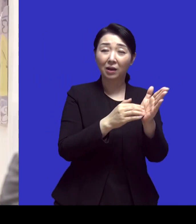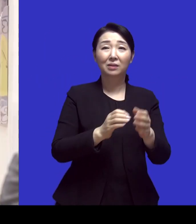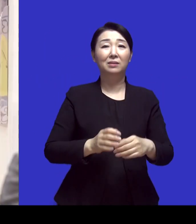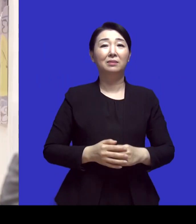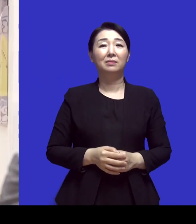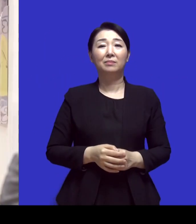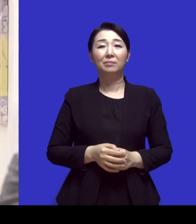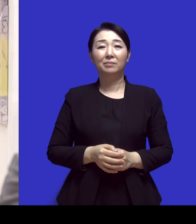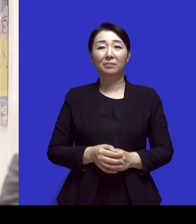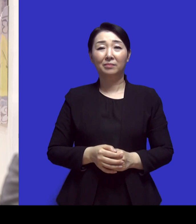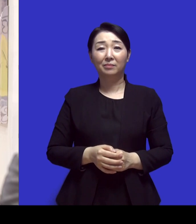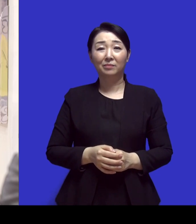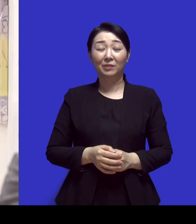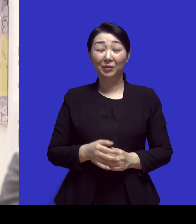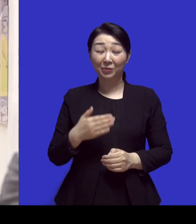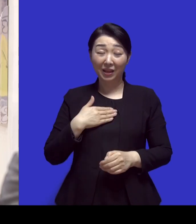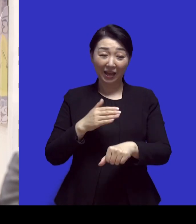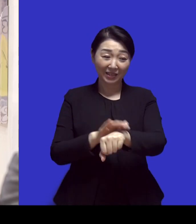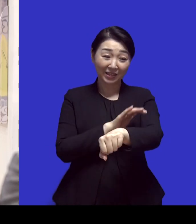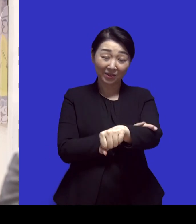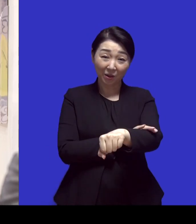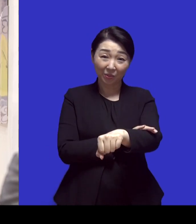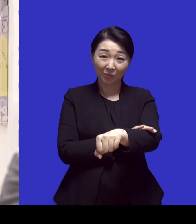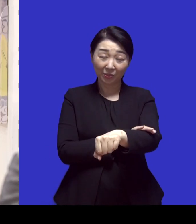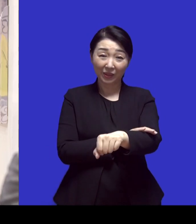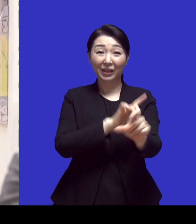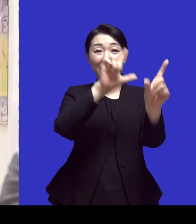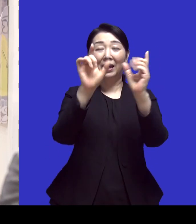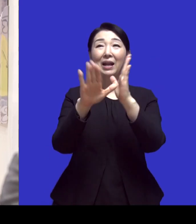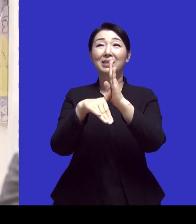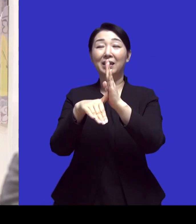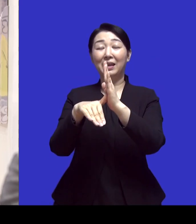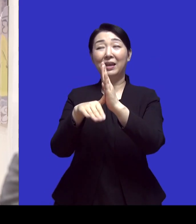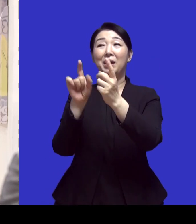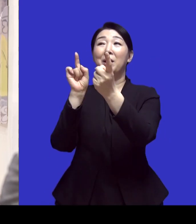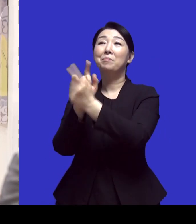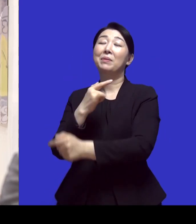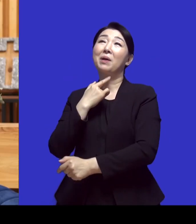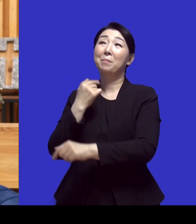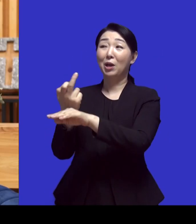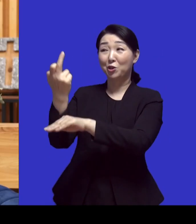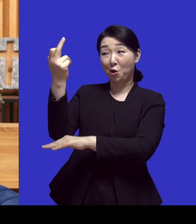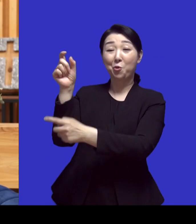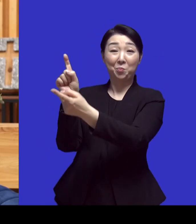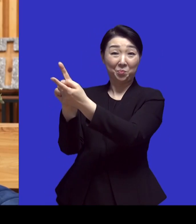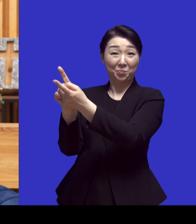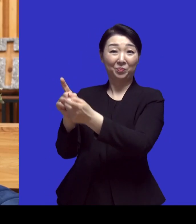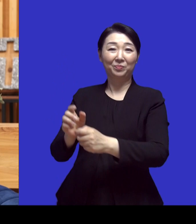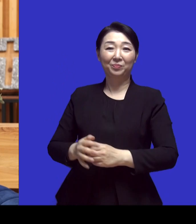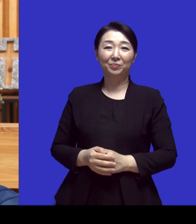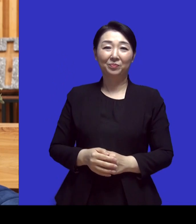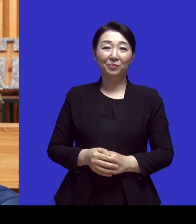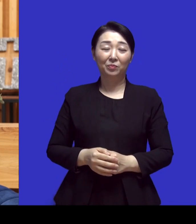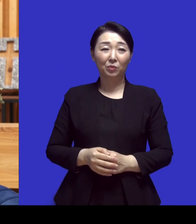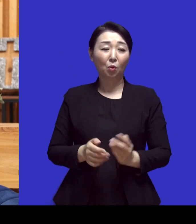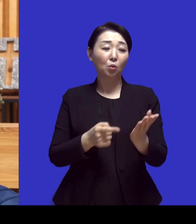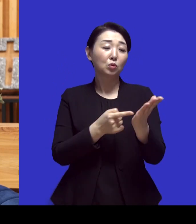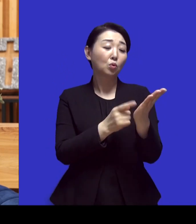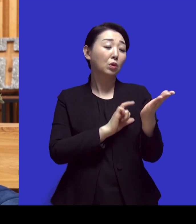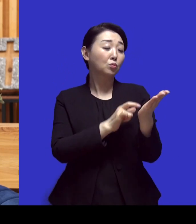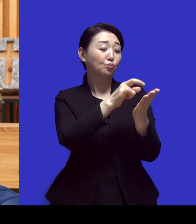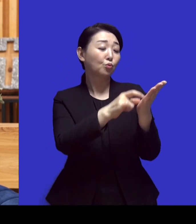인턴 돌 때 같이 돌던 외과 레지던트 형을 만났어요 지원자 중에